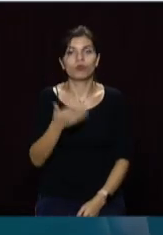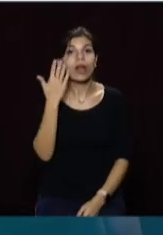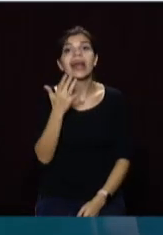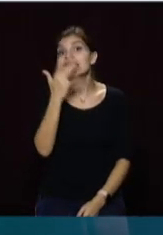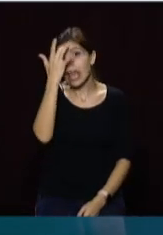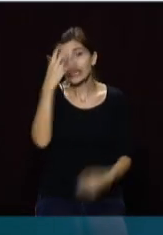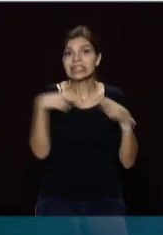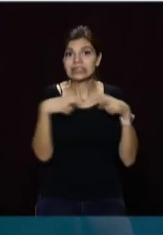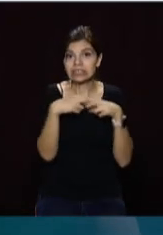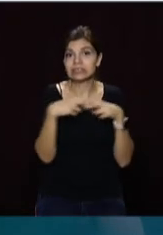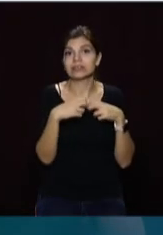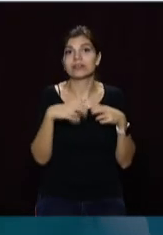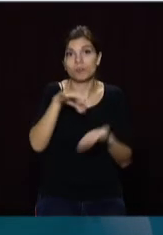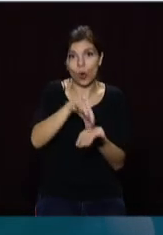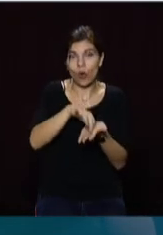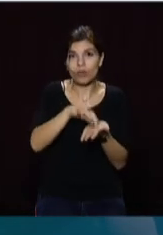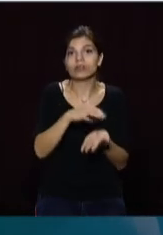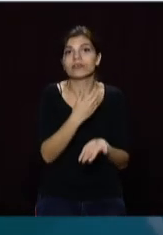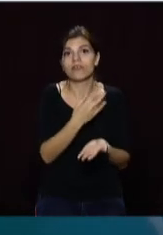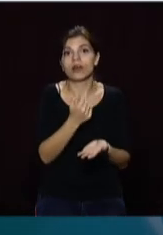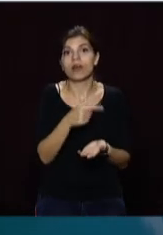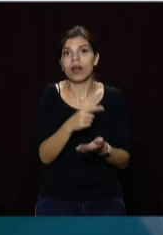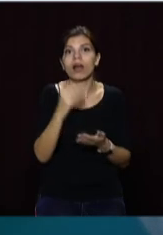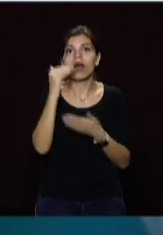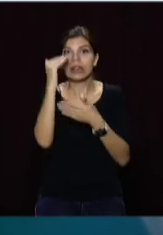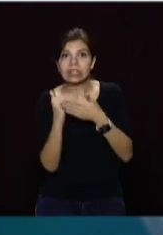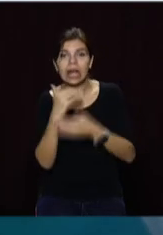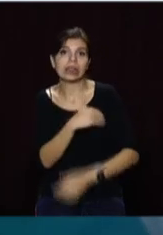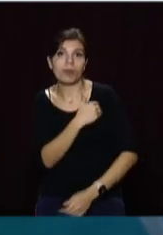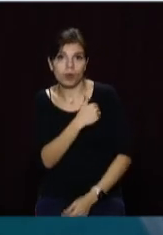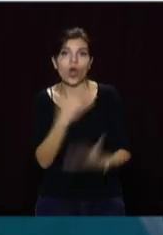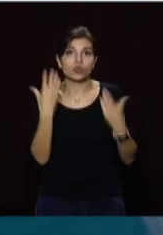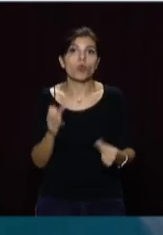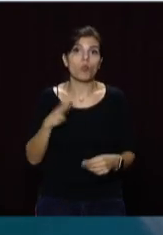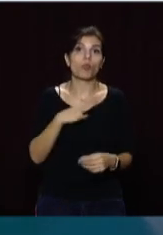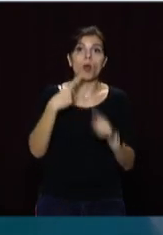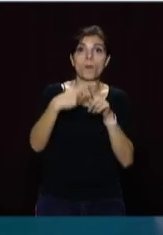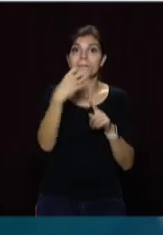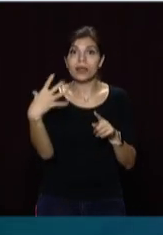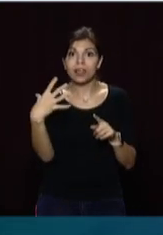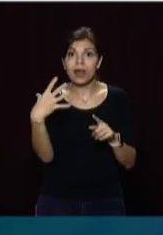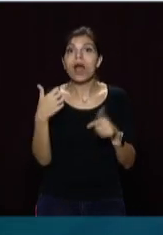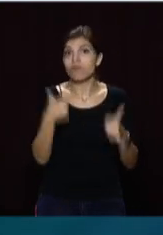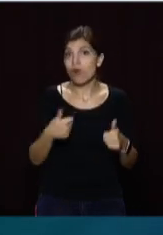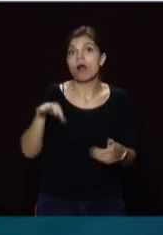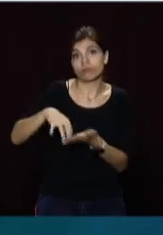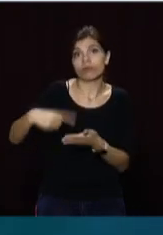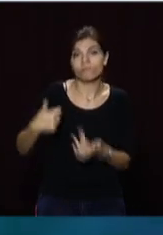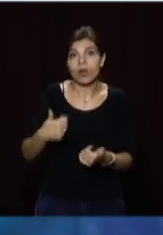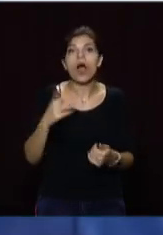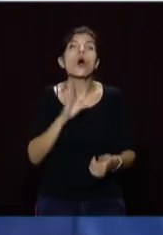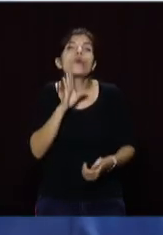літня резина, стоїть на автомобілі, низка температура. Тобто днем може бути плюс 15, вона буде працювати.